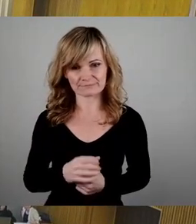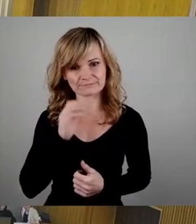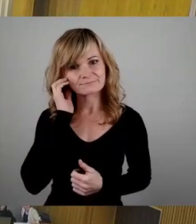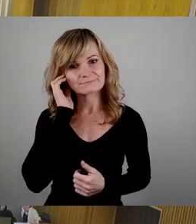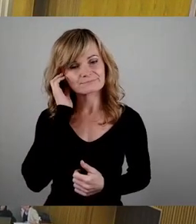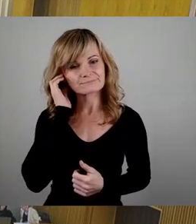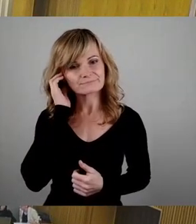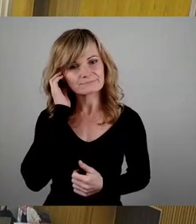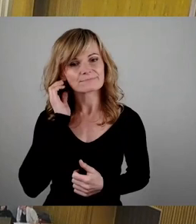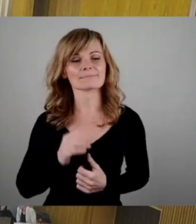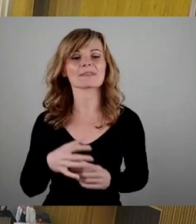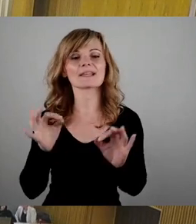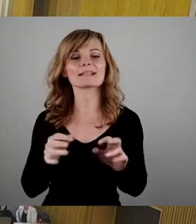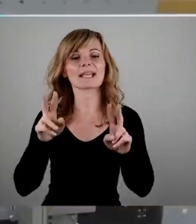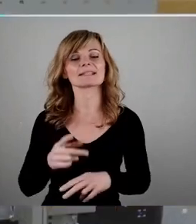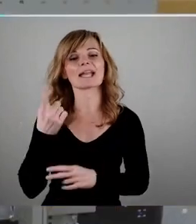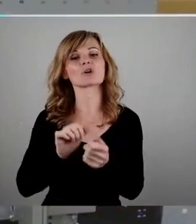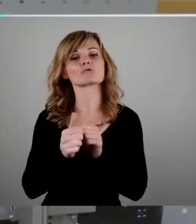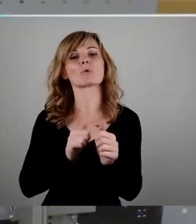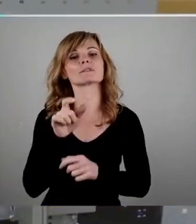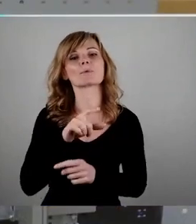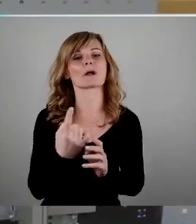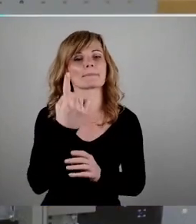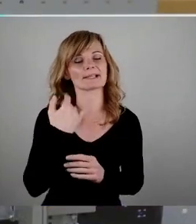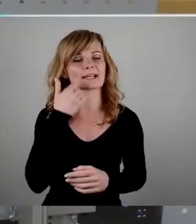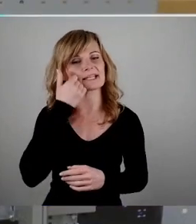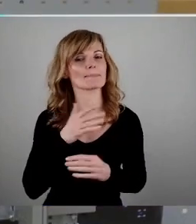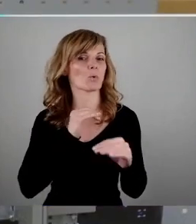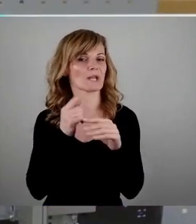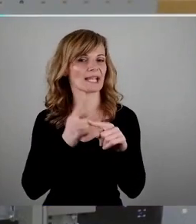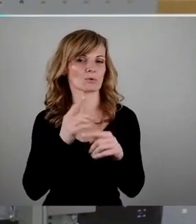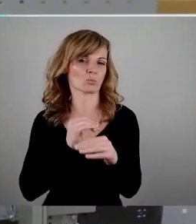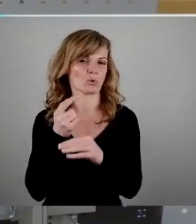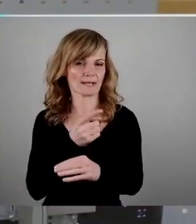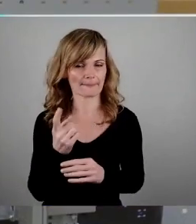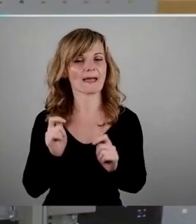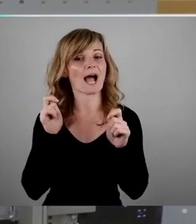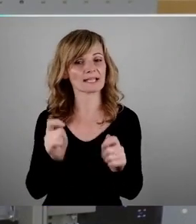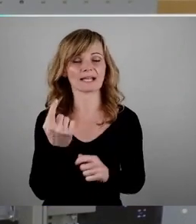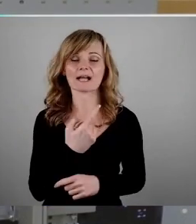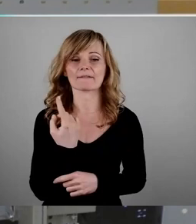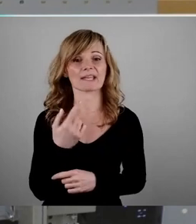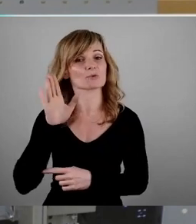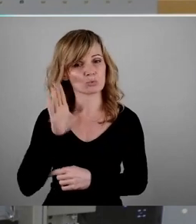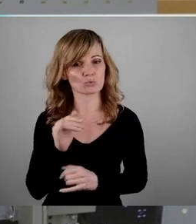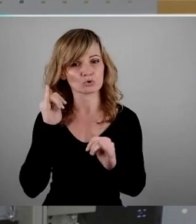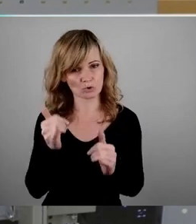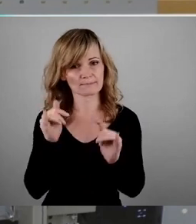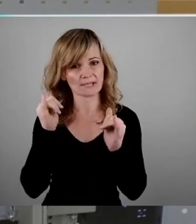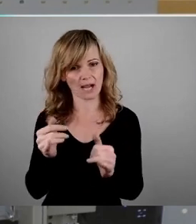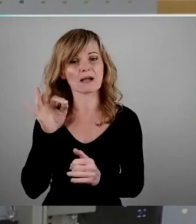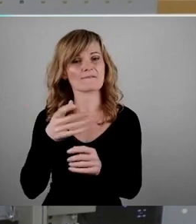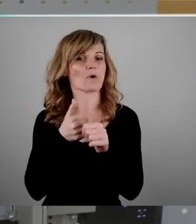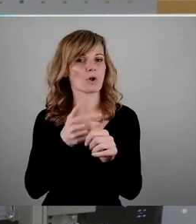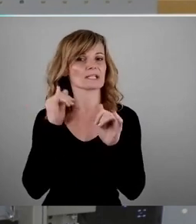Sehr geehrter Herr Sportbürgermeister, liebe Kolleginnen und Kollegen, dem Antrag werden wir zustimmen, dem Antrag werden wir folgen. Und